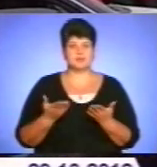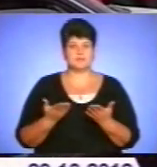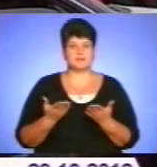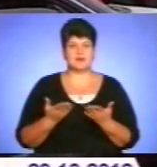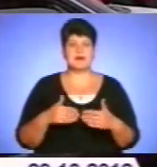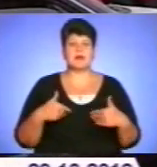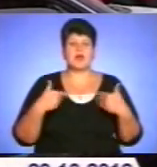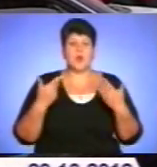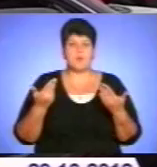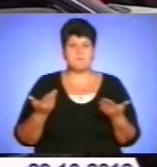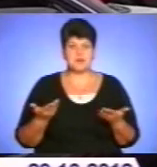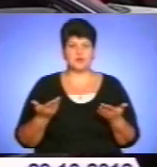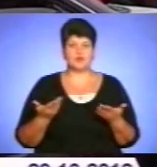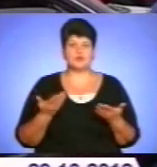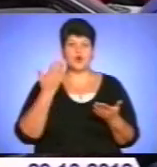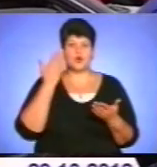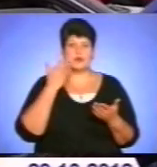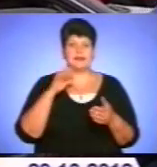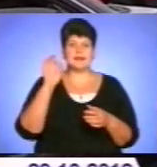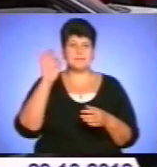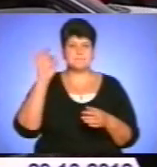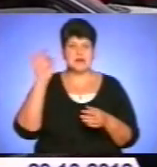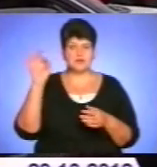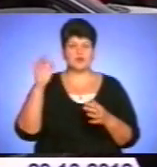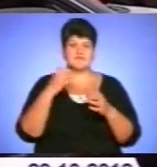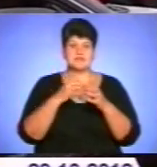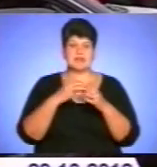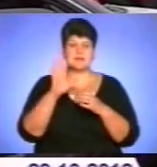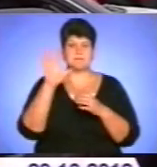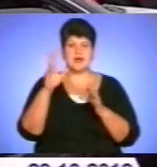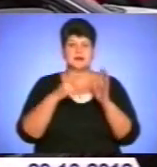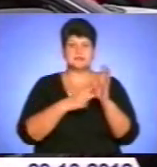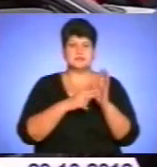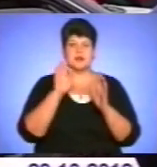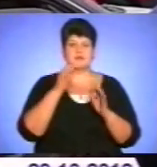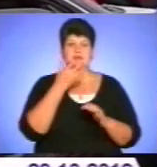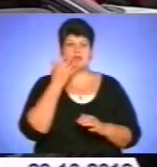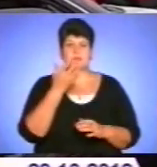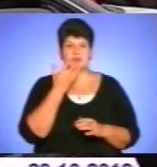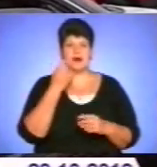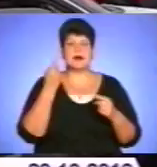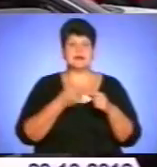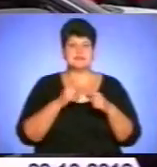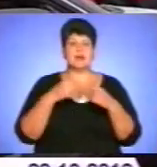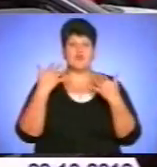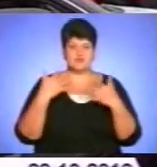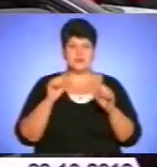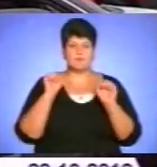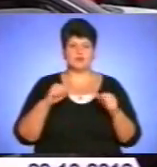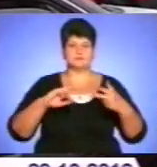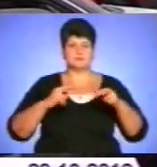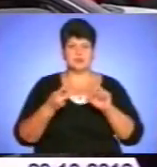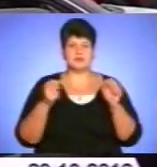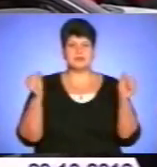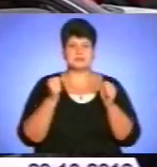перевзувати їх, коли температура становить в середньому 5-7 градусів тепла. Це вже можна перевзуватися на зимову рожину, її